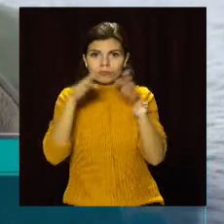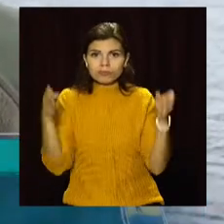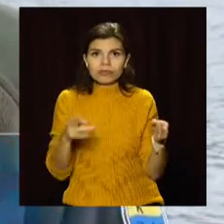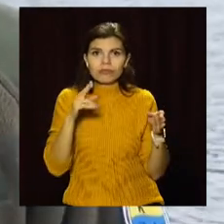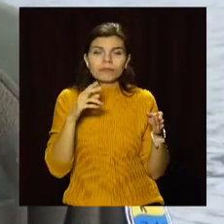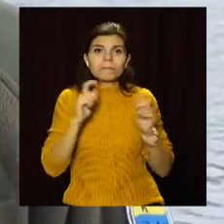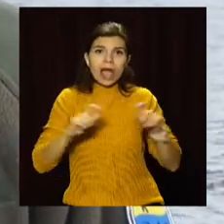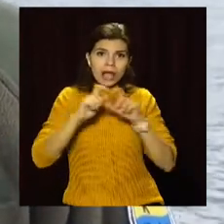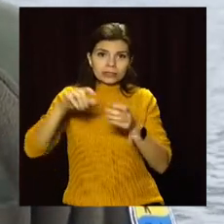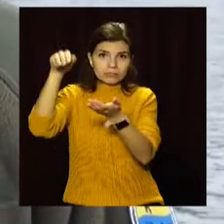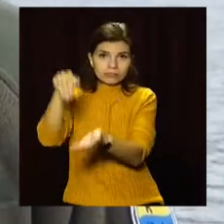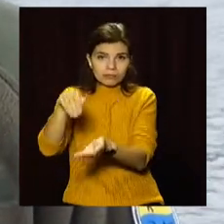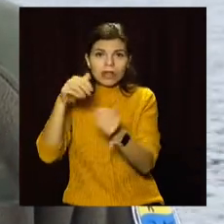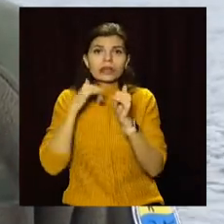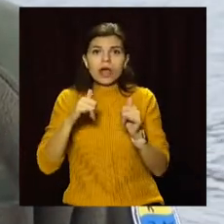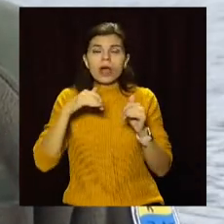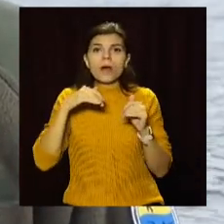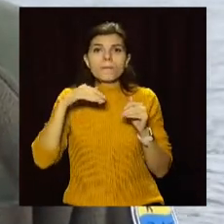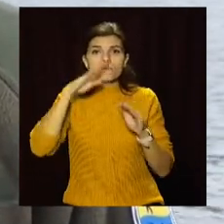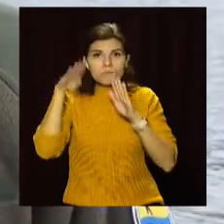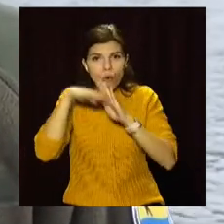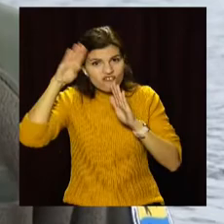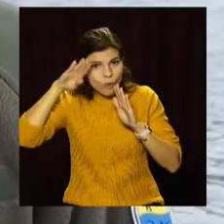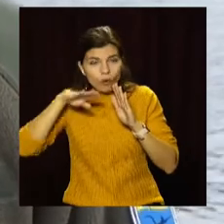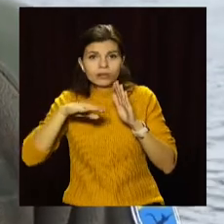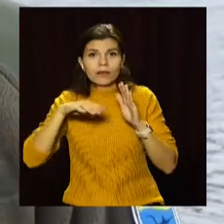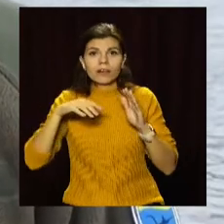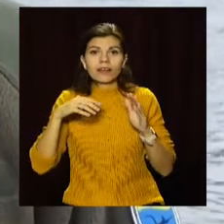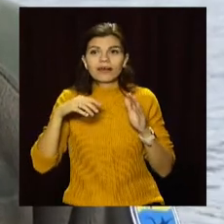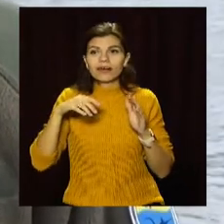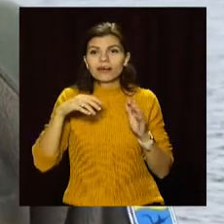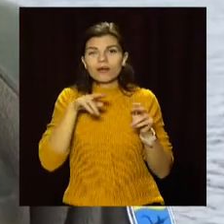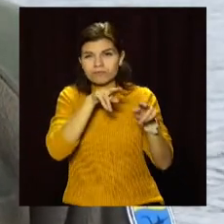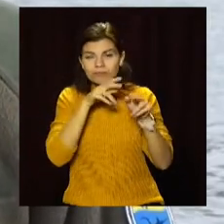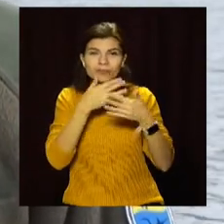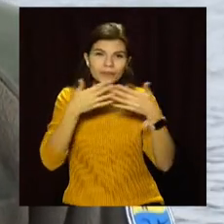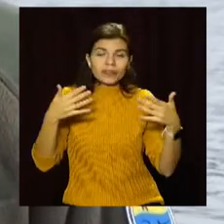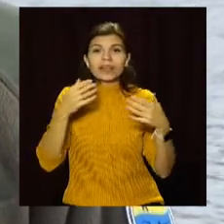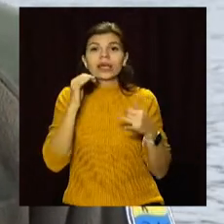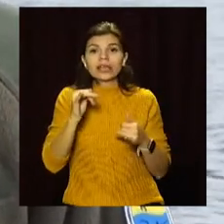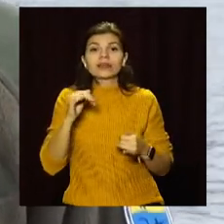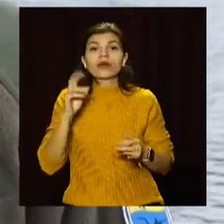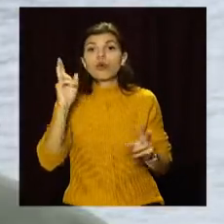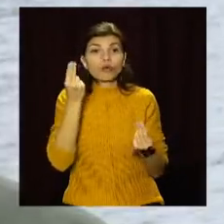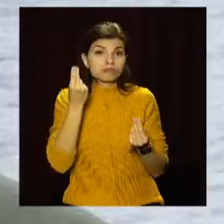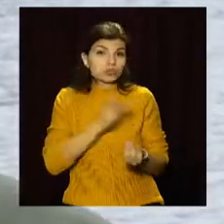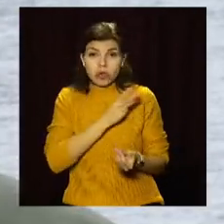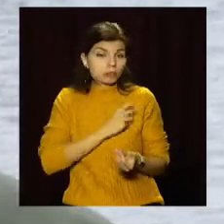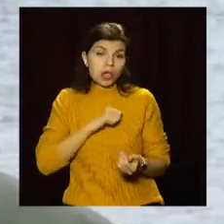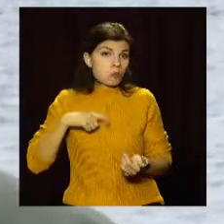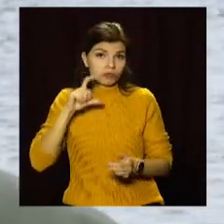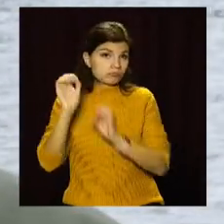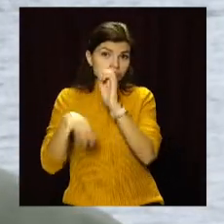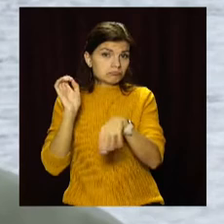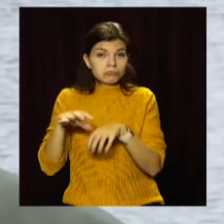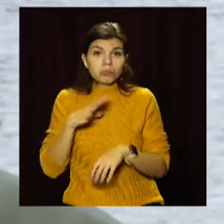магазинах для підводного палювання та в рибальських магазинах. Кидали гроші хто скільки може. В цьому році